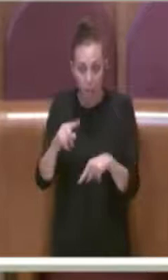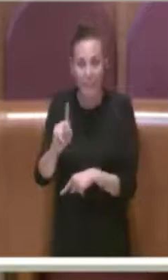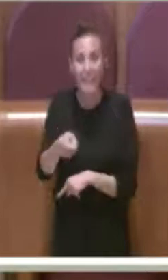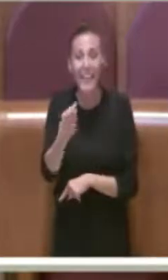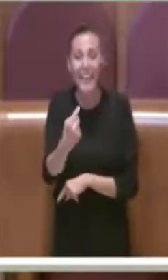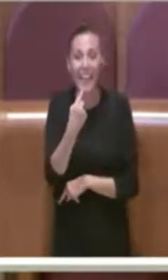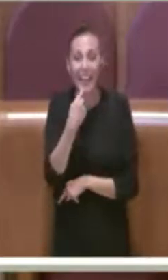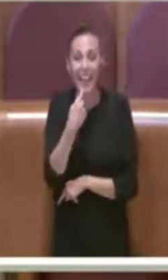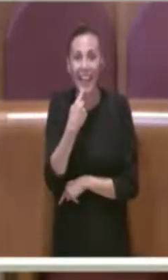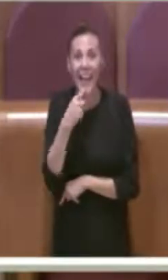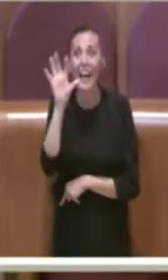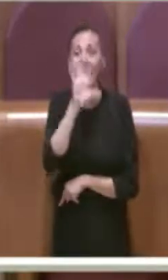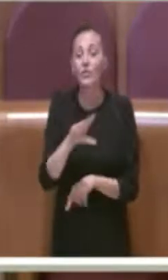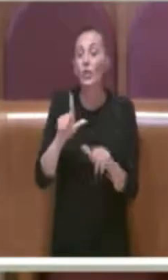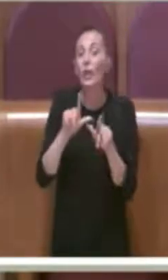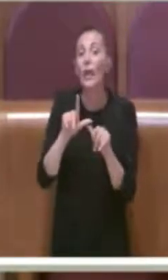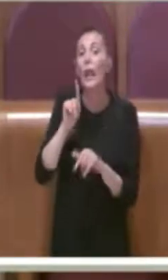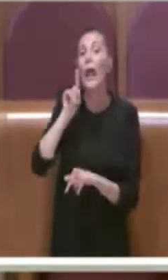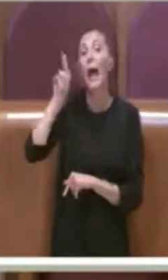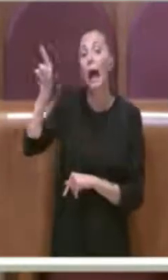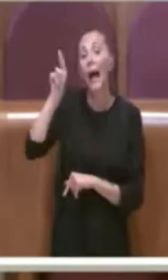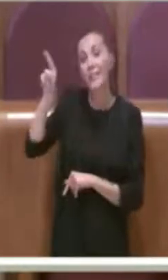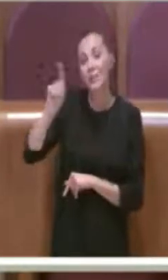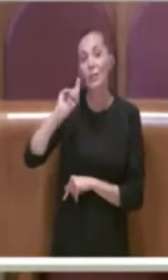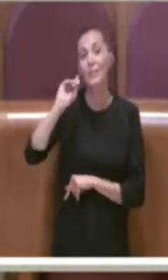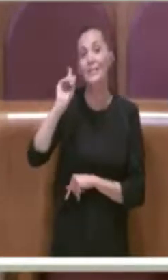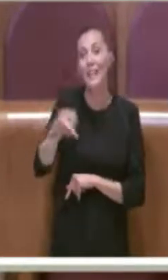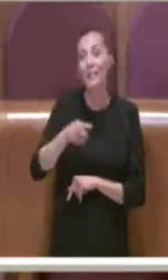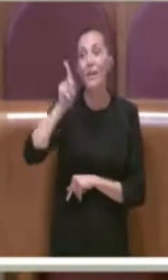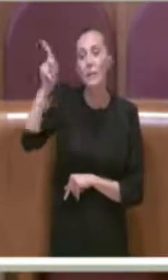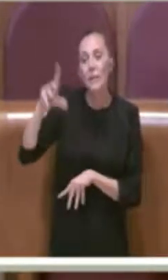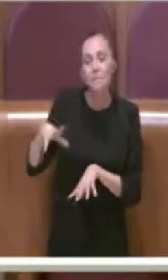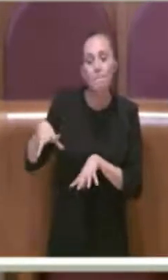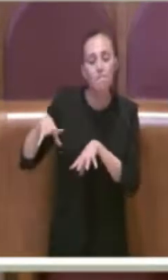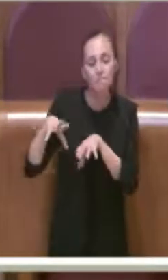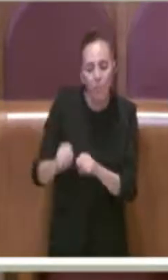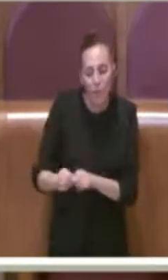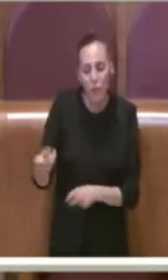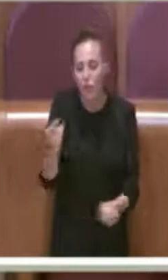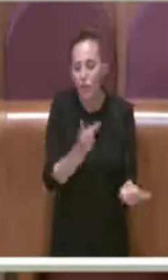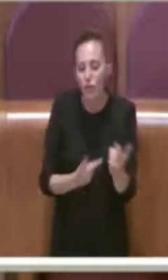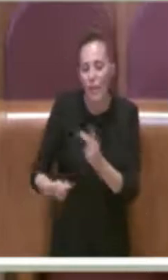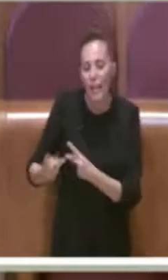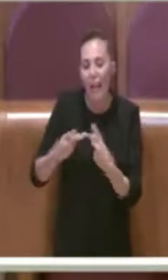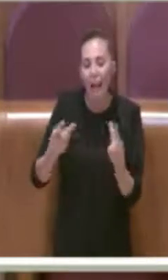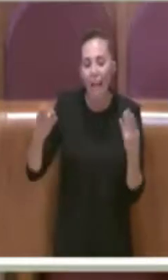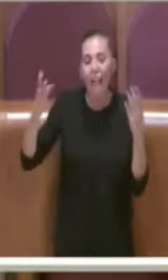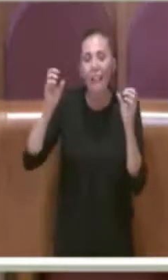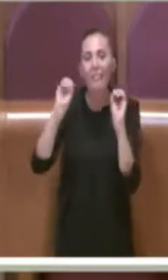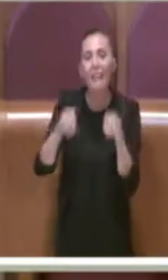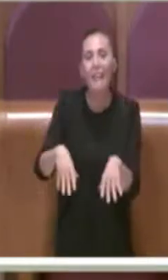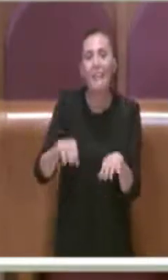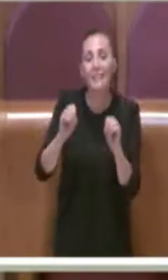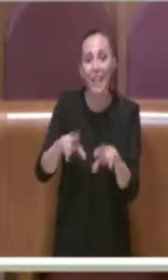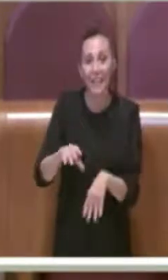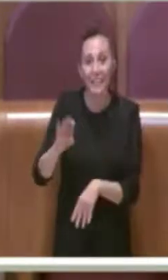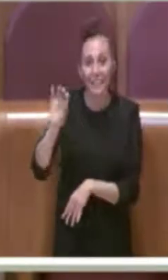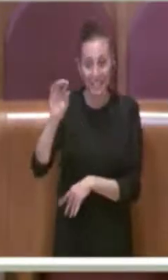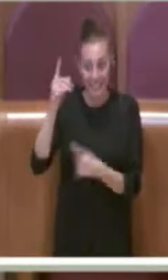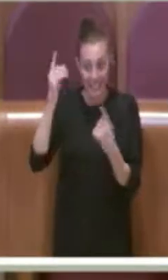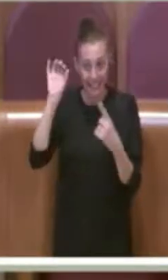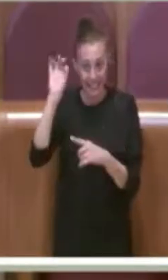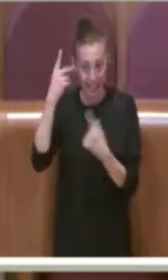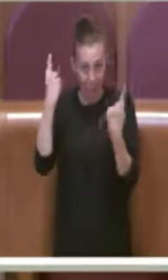Regione Lazio, che si deve impegnare per individuare le discariche. Se non c'è